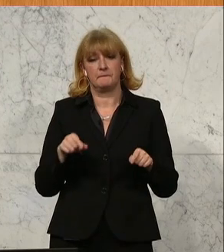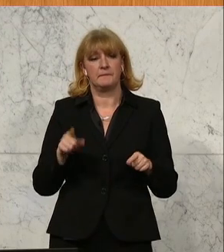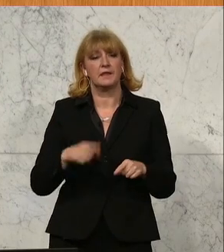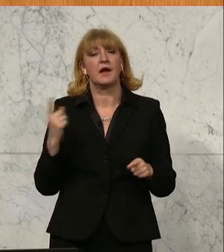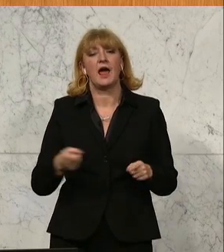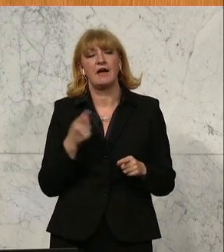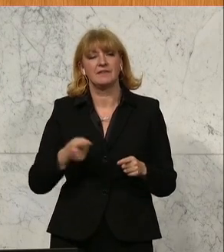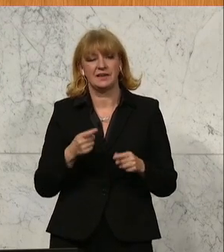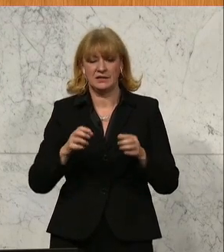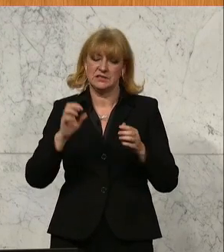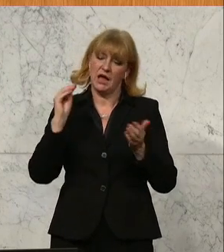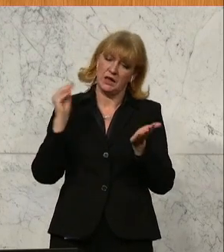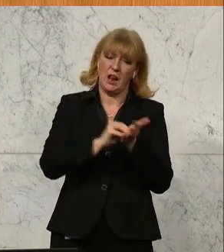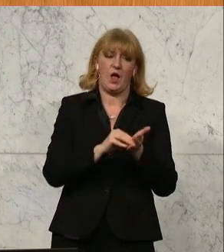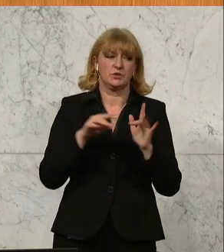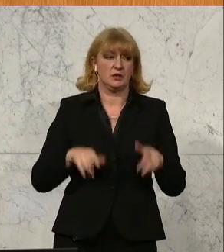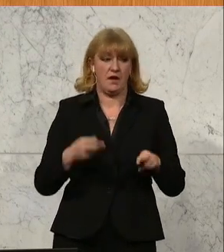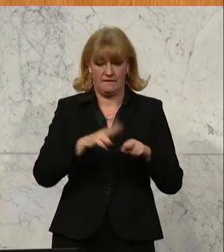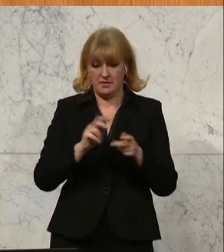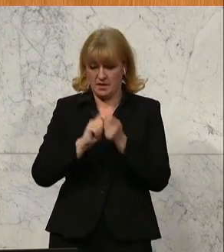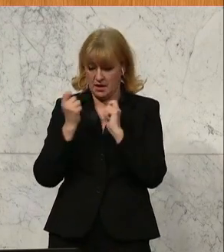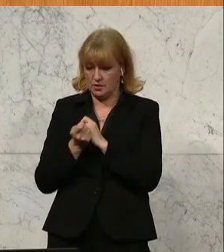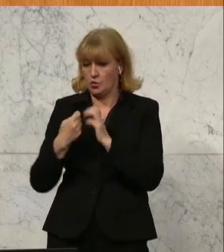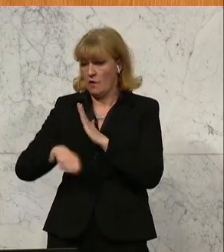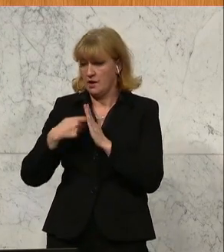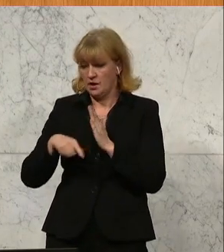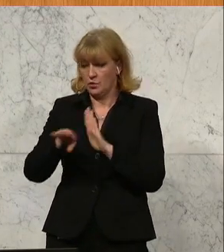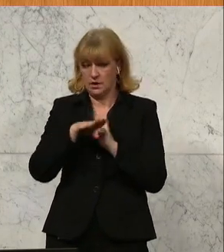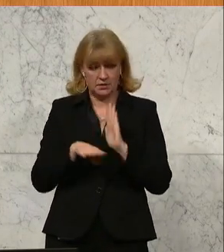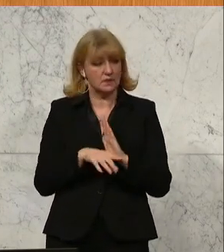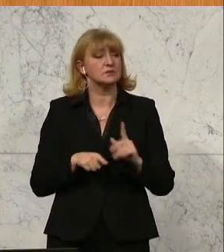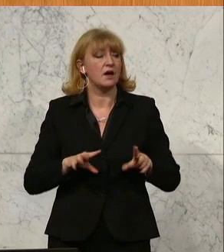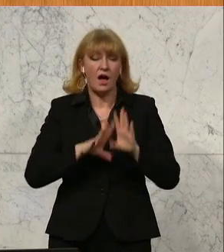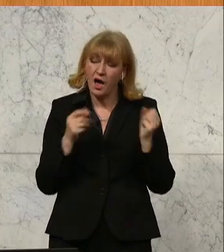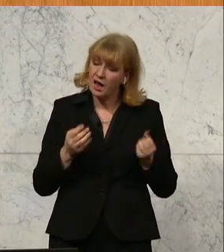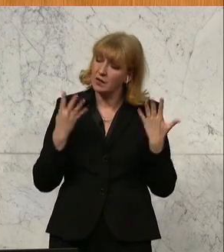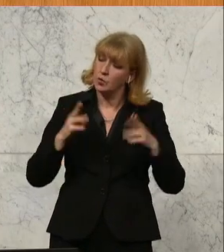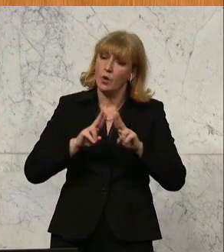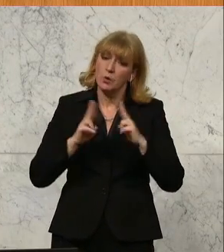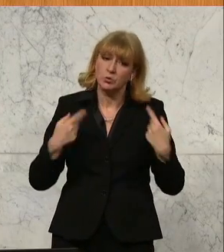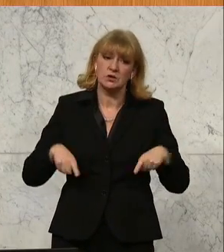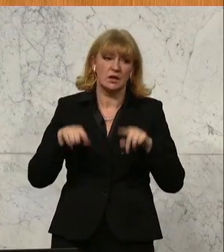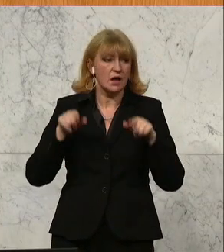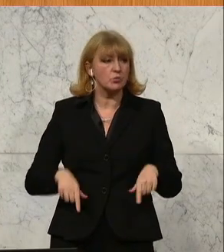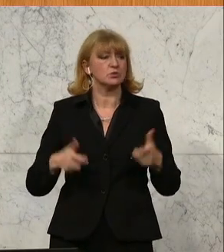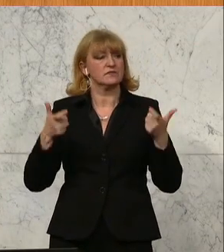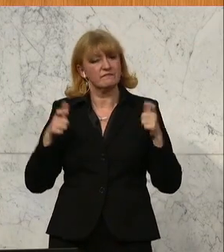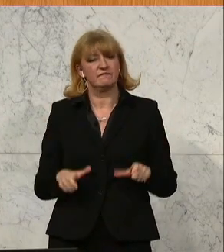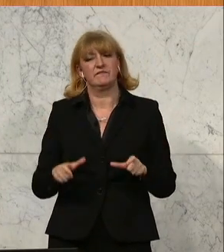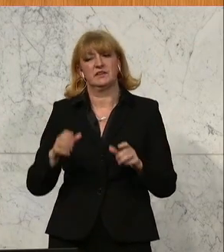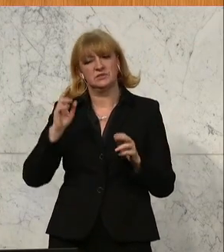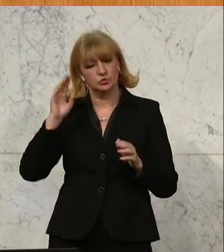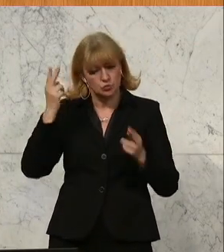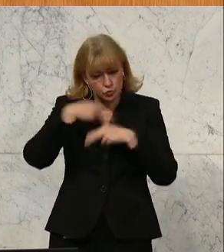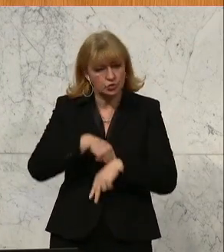Ewigkeitsklausel, die festlegt, dass bei einer Änderung, bei einer Novellierung dieses Gesetzes wieder alle neuen Bundesländer zustimmen müssen, zementieren Sie das, was Sie hier